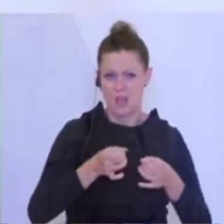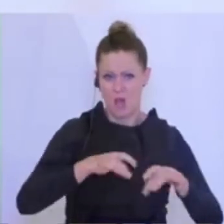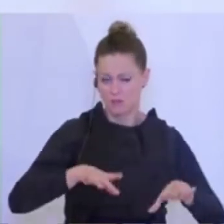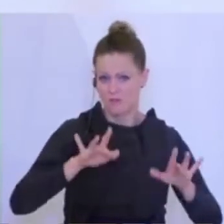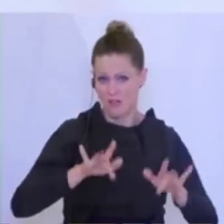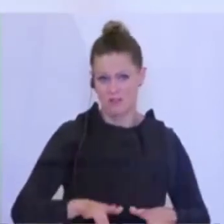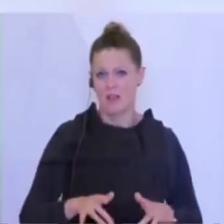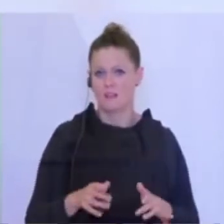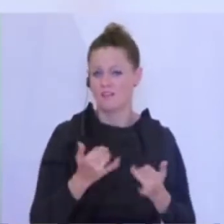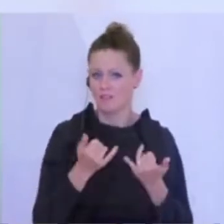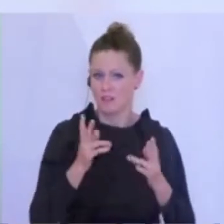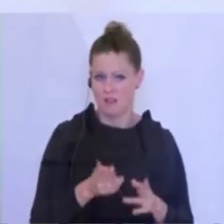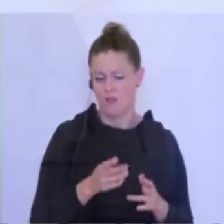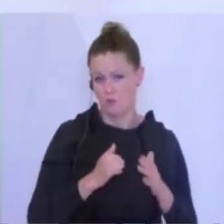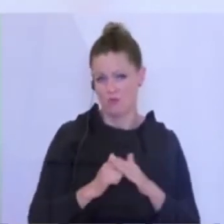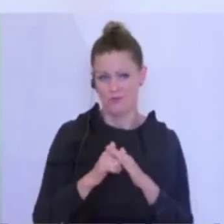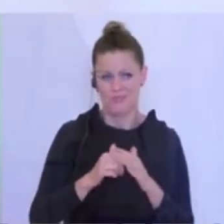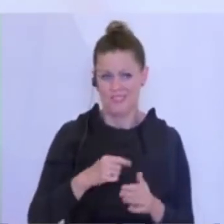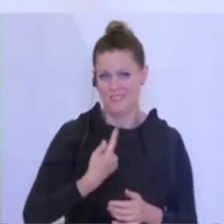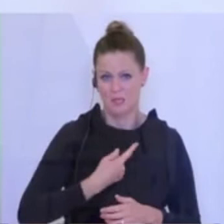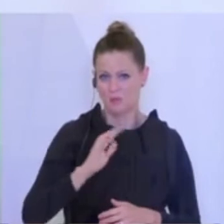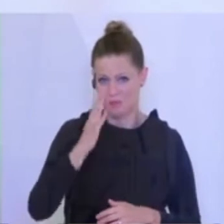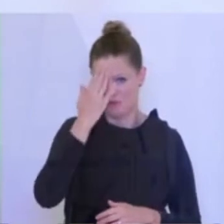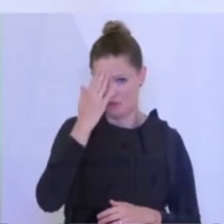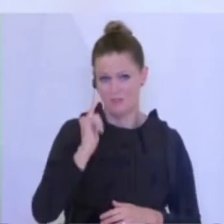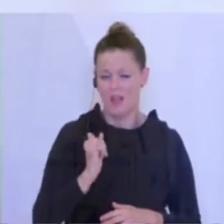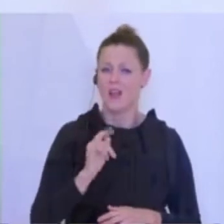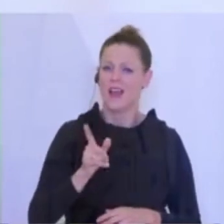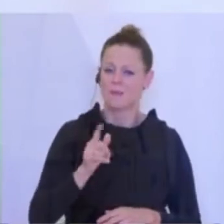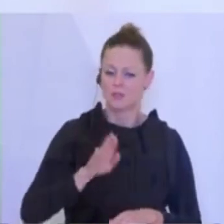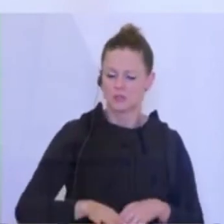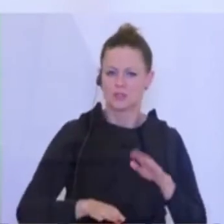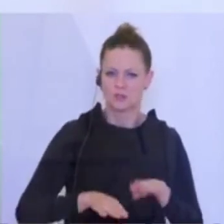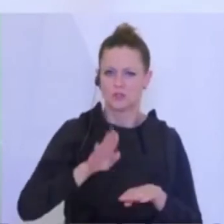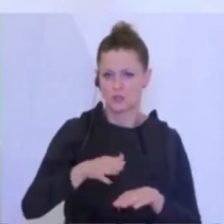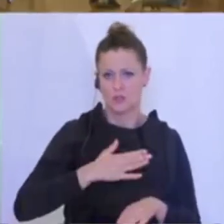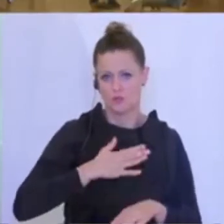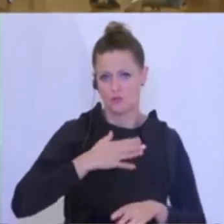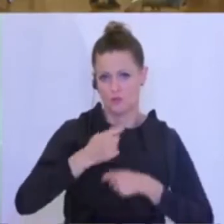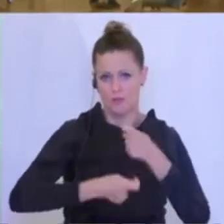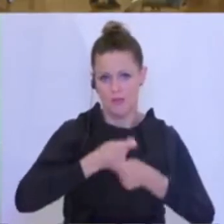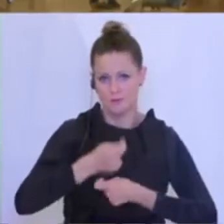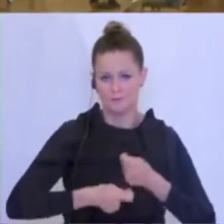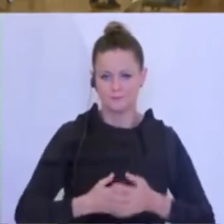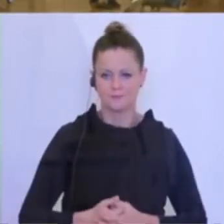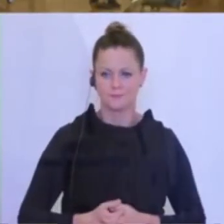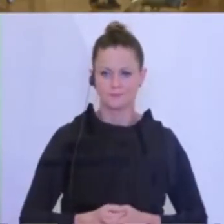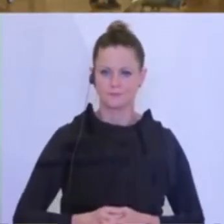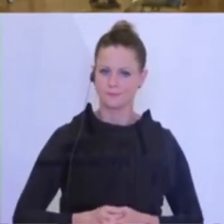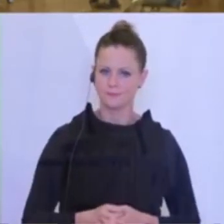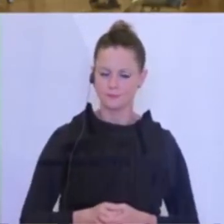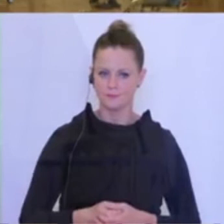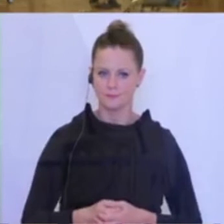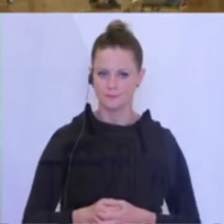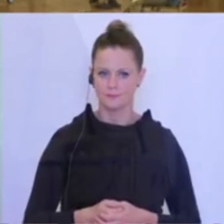und wir wenden uns dem weiter Schritt für Schritt zu. Nächste Frage, Herr Bruckner vom Trend und dann der Herr